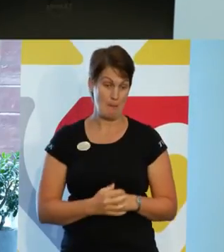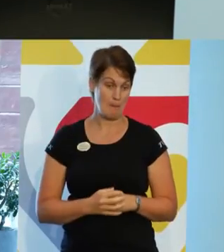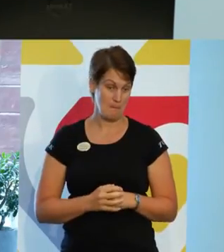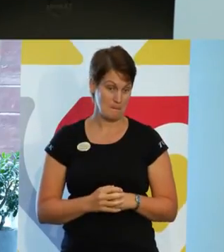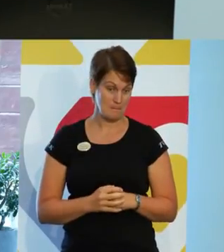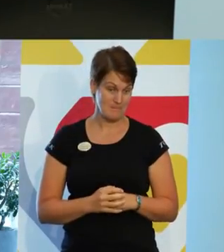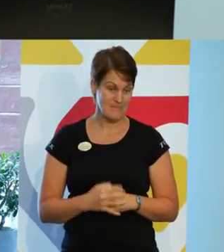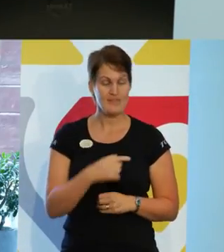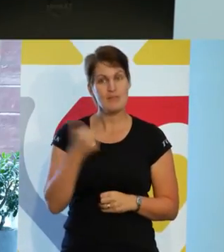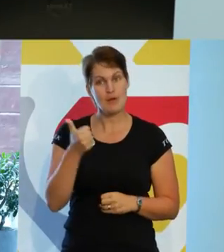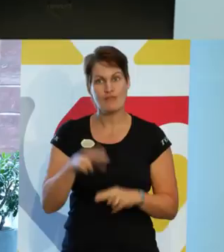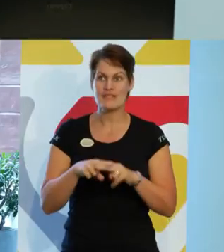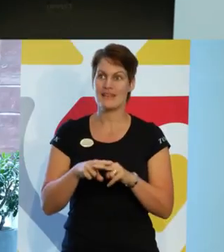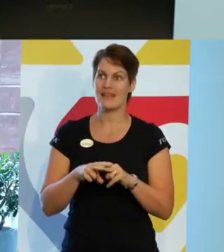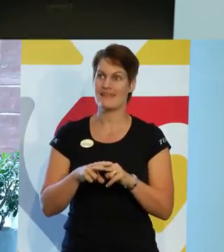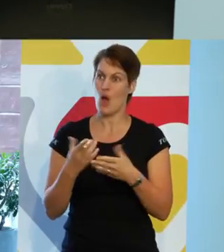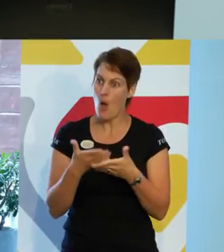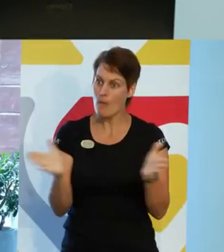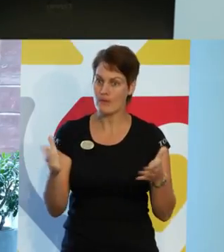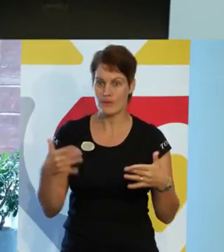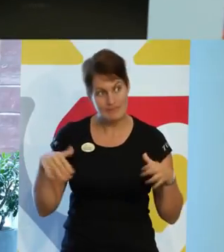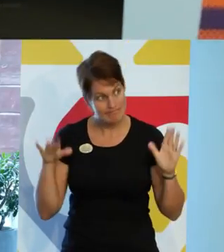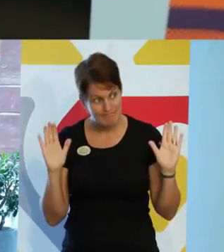Och det behöver vi vara öppna och ödmjuka inför.